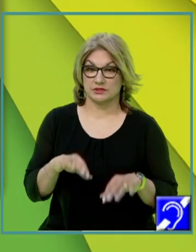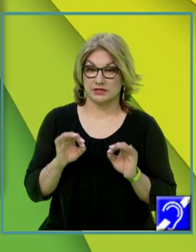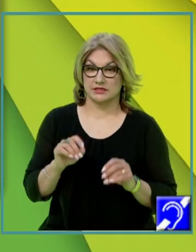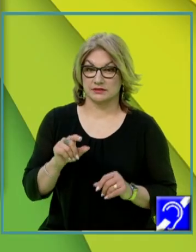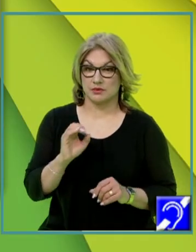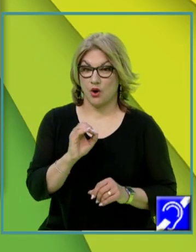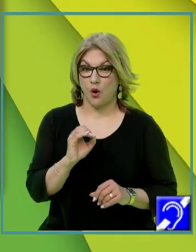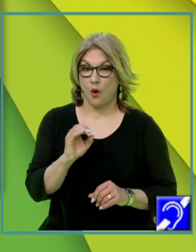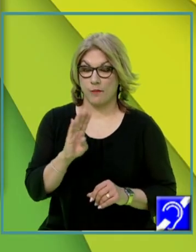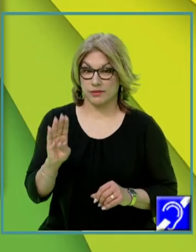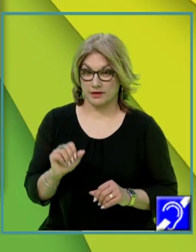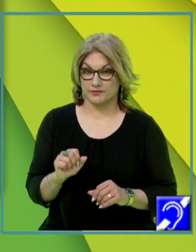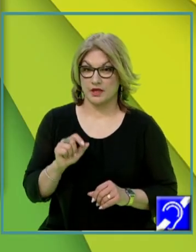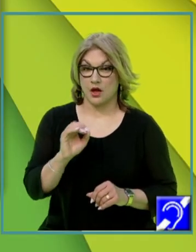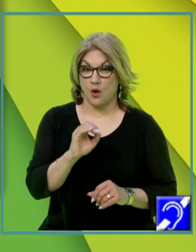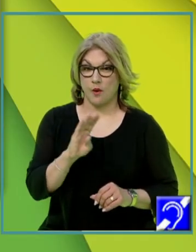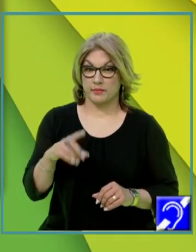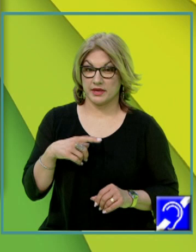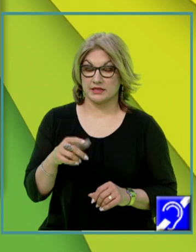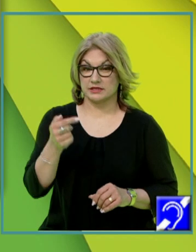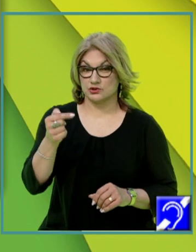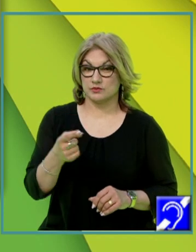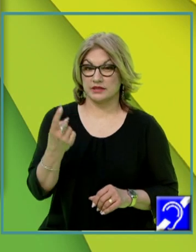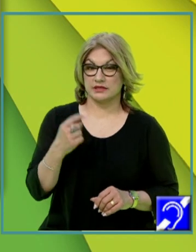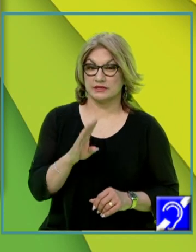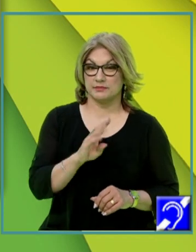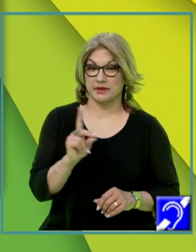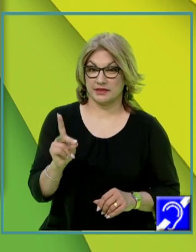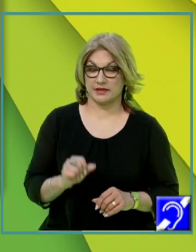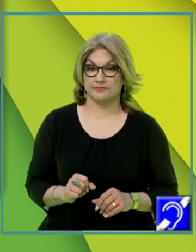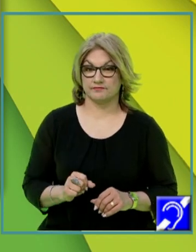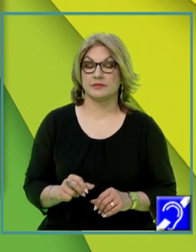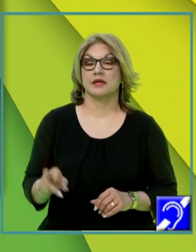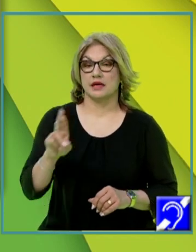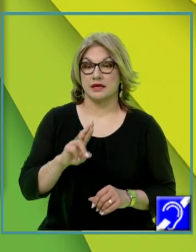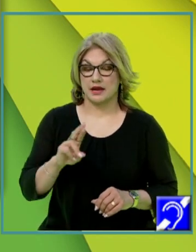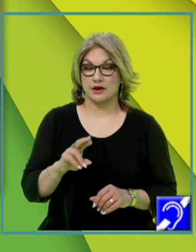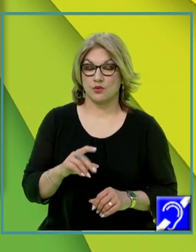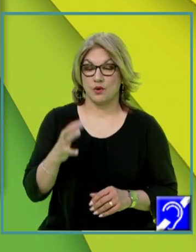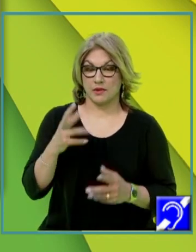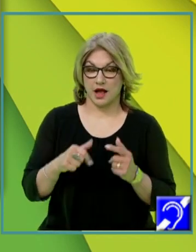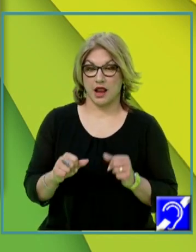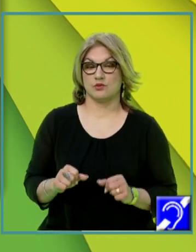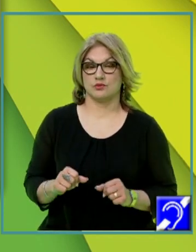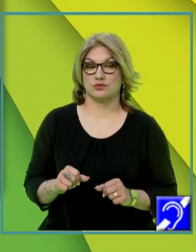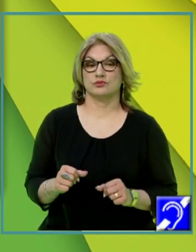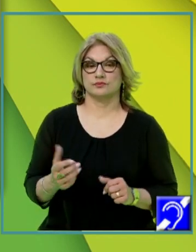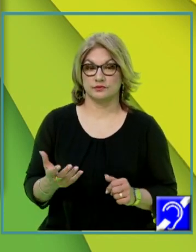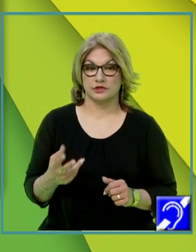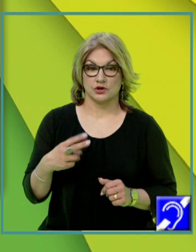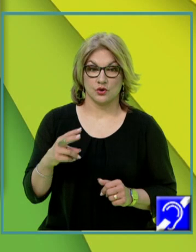OB. Și ne dăm seama că OB este jumătate din BD. Deci, reluăm acum calculul și raționamentul. Deci,